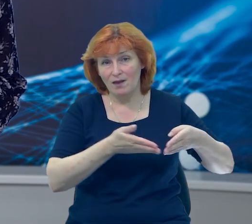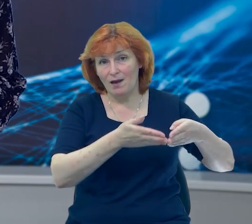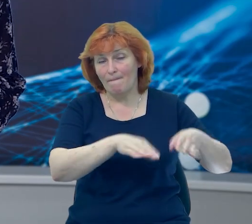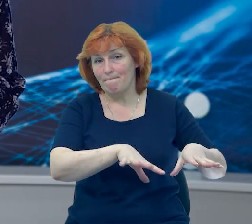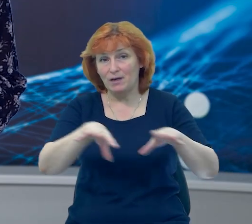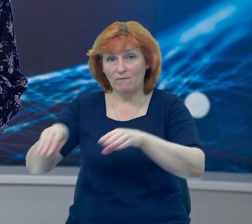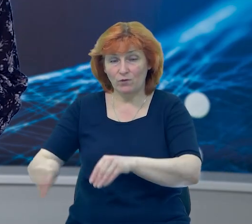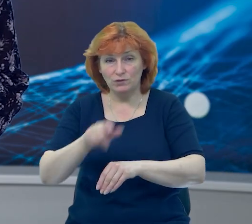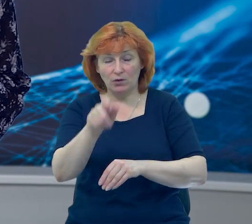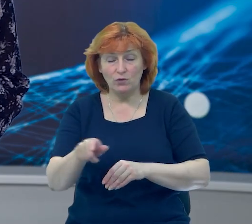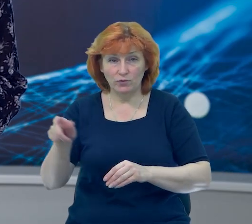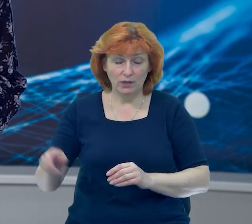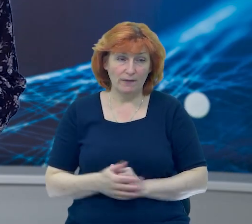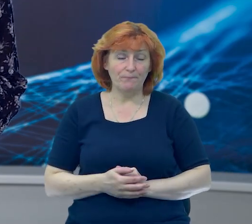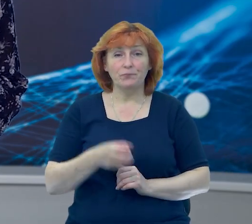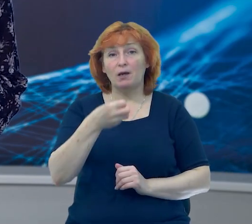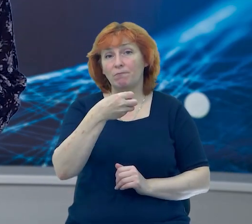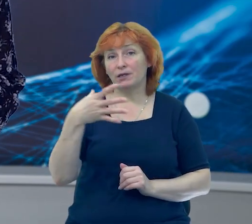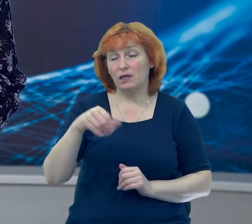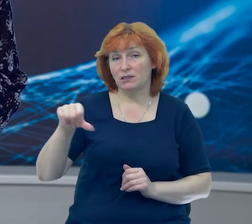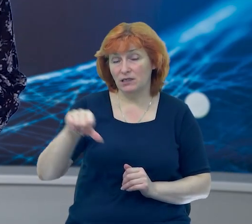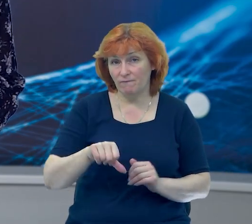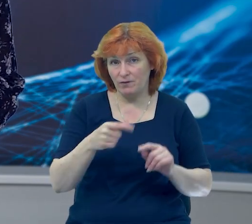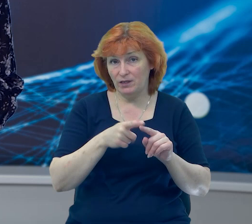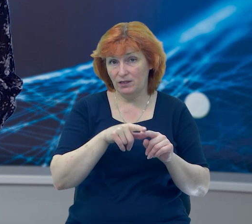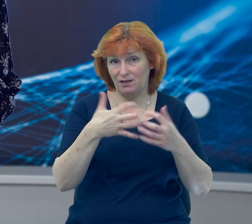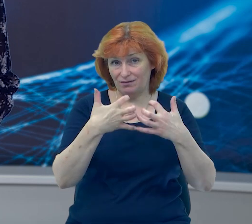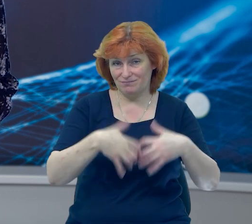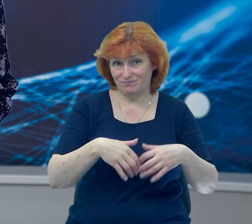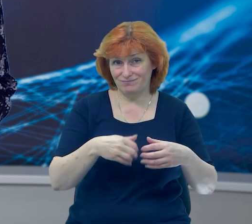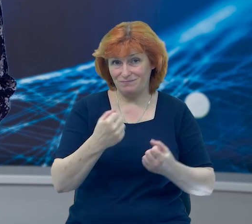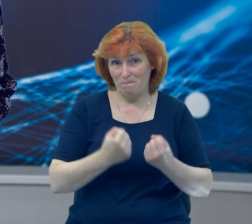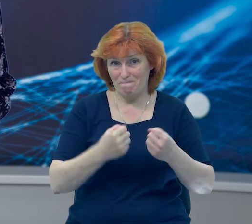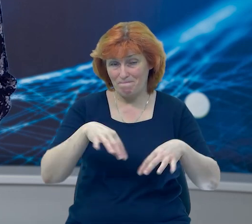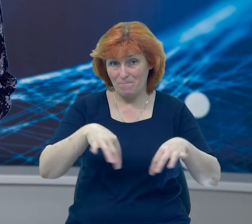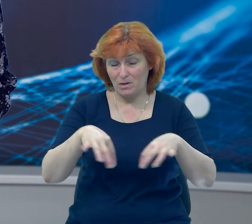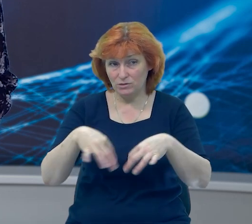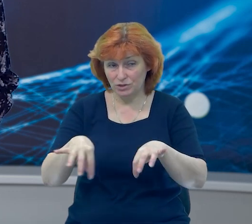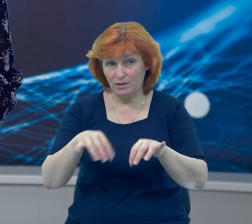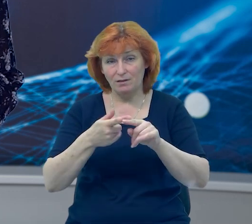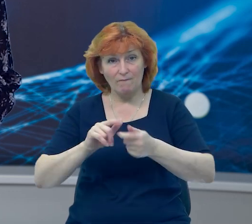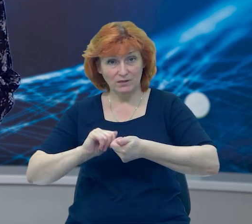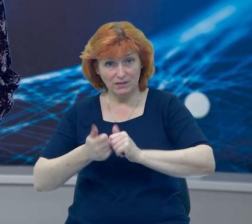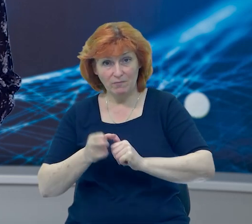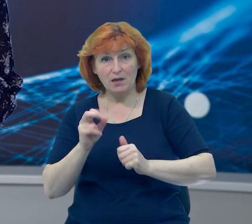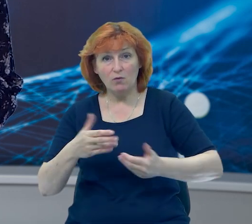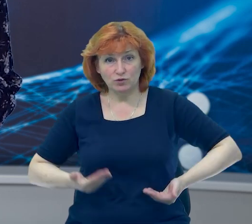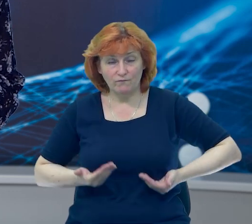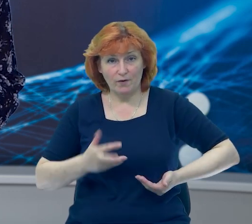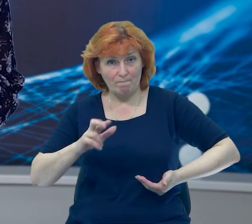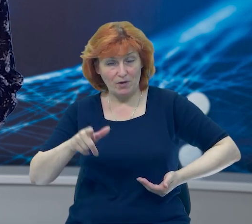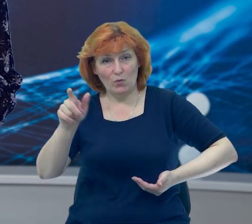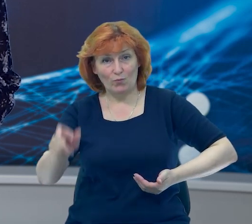хвилин роботи механізованої машини МВ-4 заміняє півробочого дня групи саперів. Здійснює